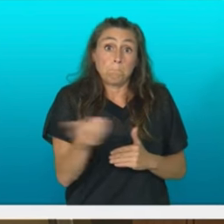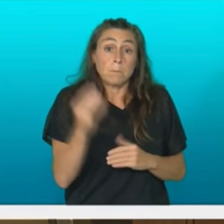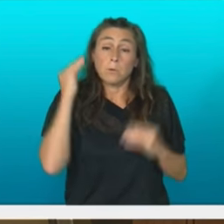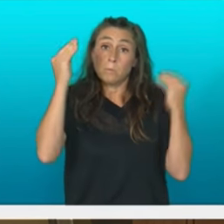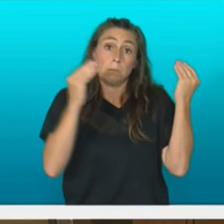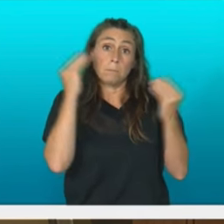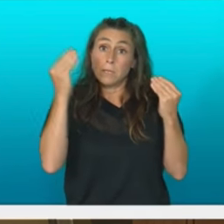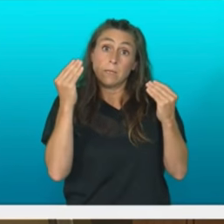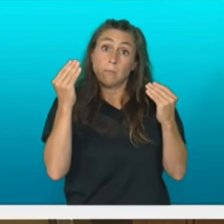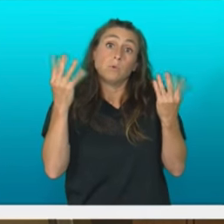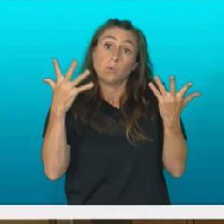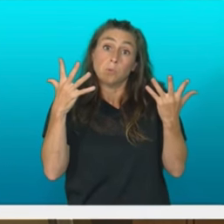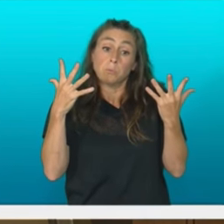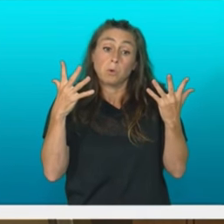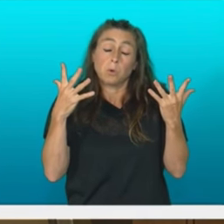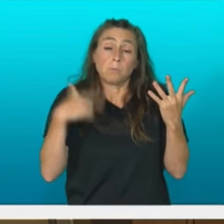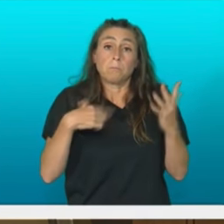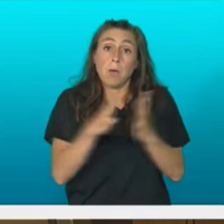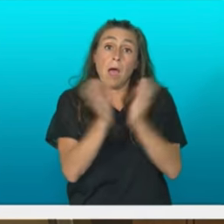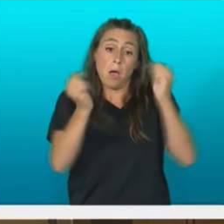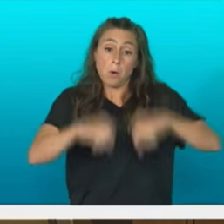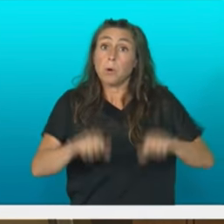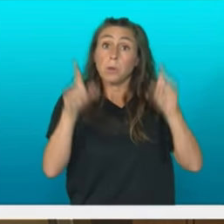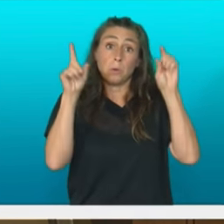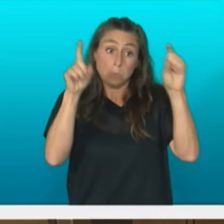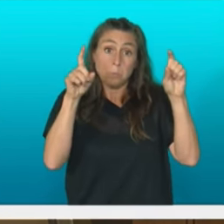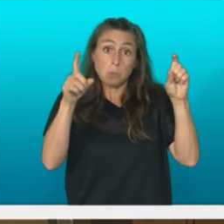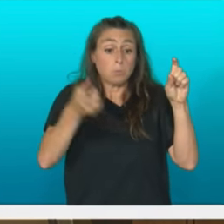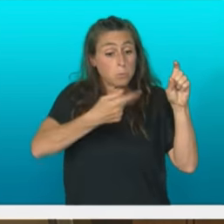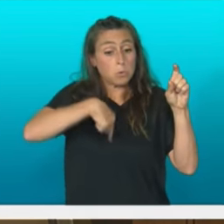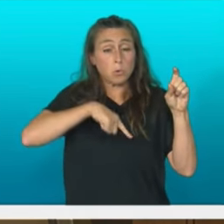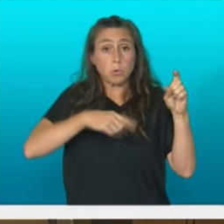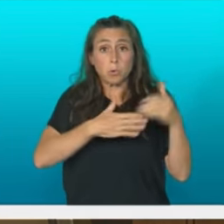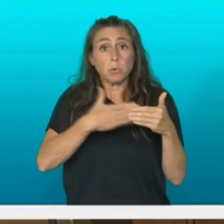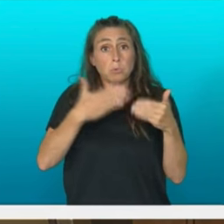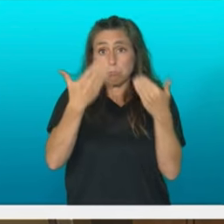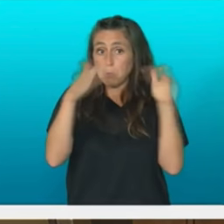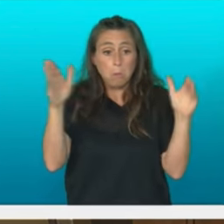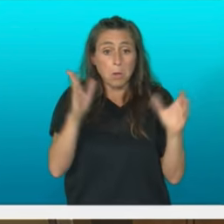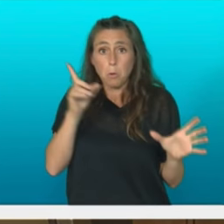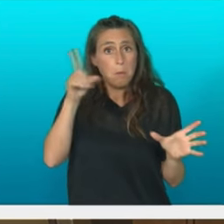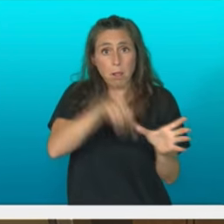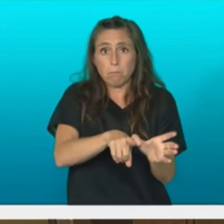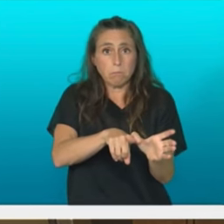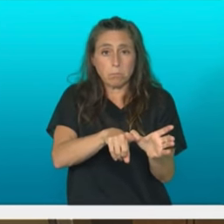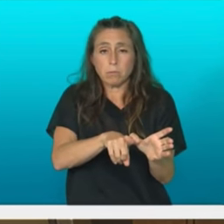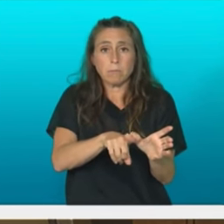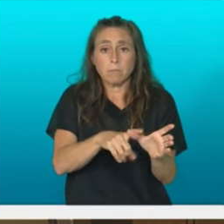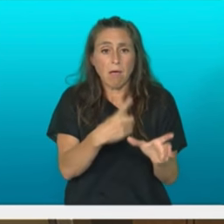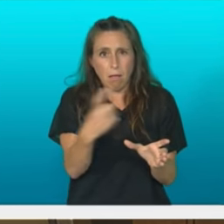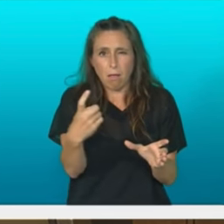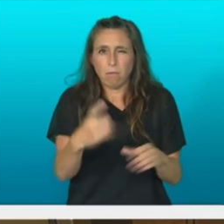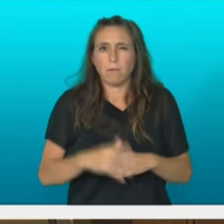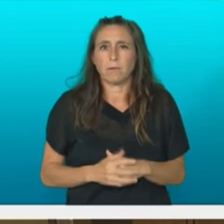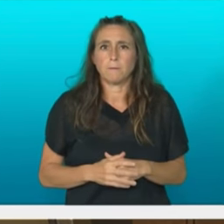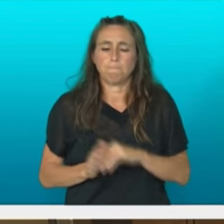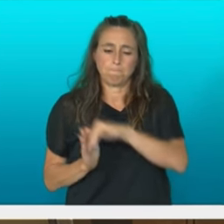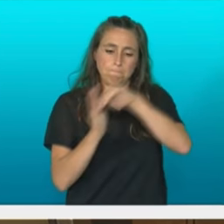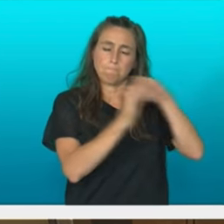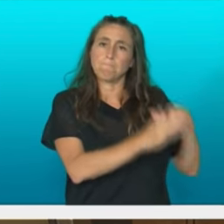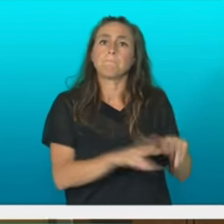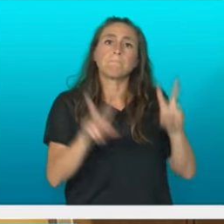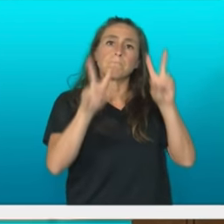itzarmena lortzeko borondate eta kompromisoa berresten dugu euskararen egoera ere ipatu nahi nuke